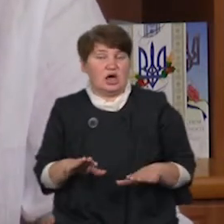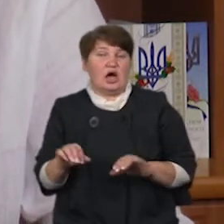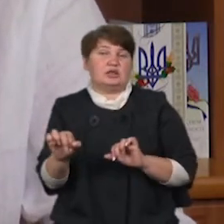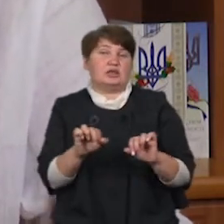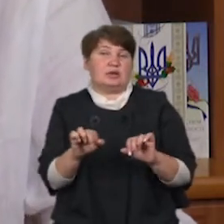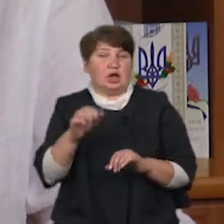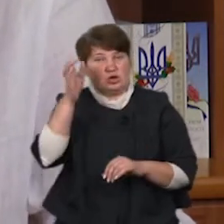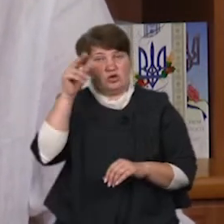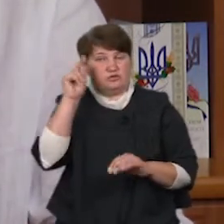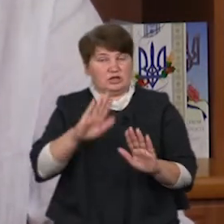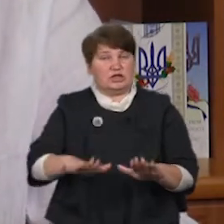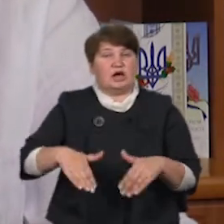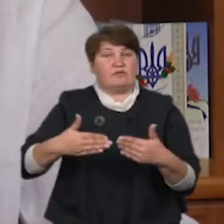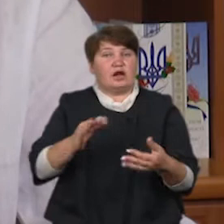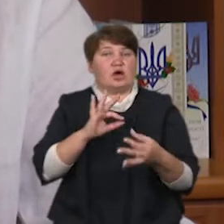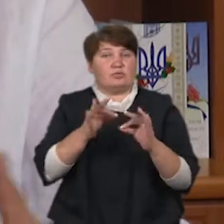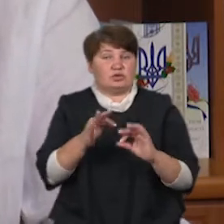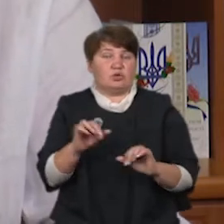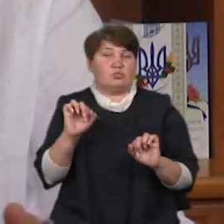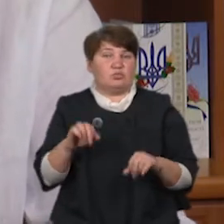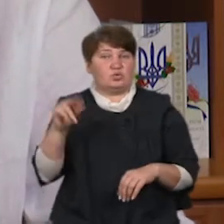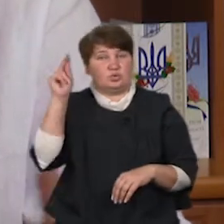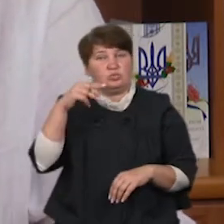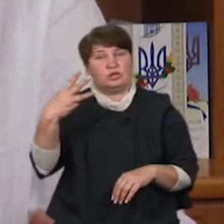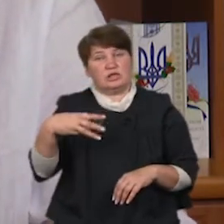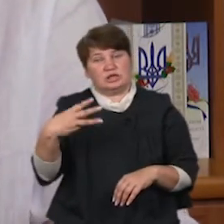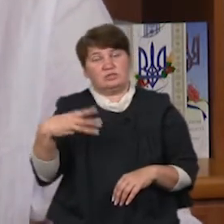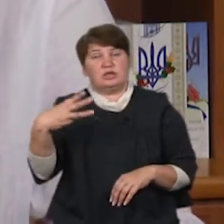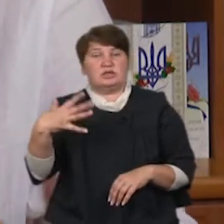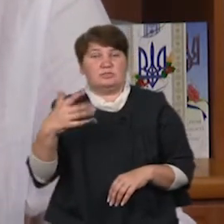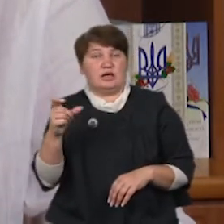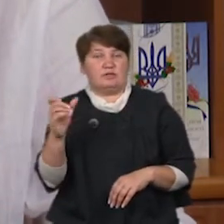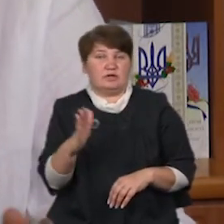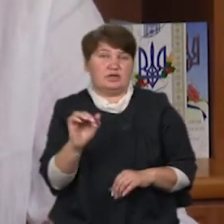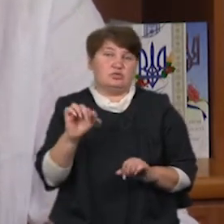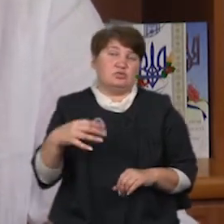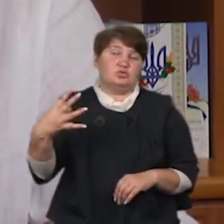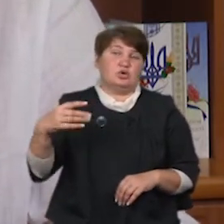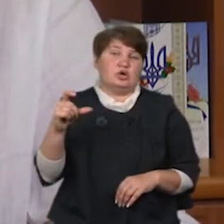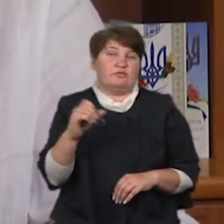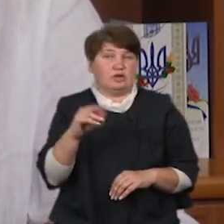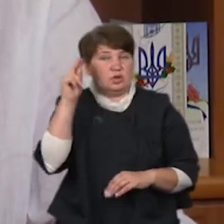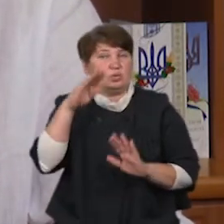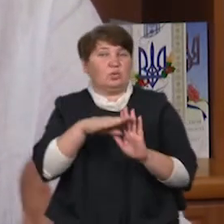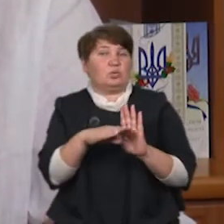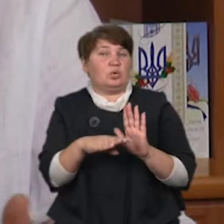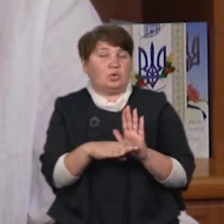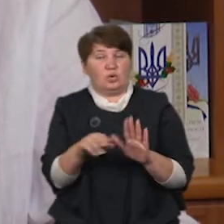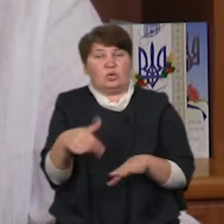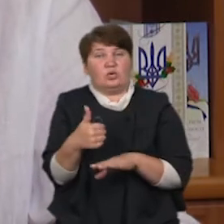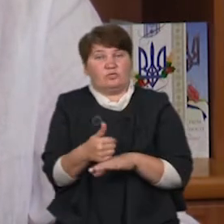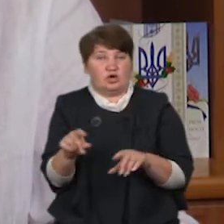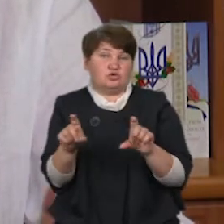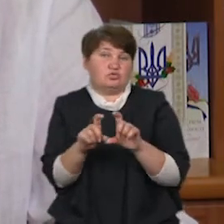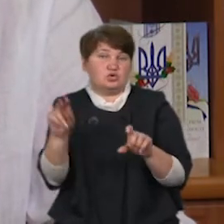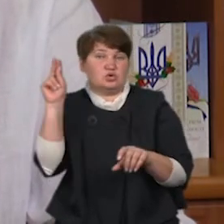зробити. Тобто уроки можуть бути і по 35 хвилин, і по 30 хвилин, і по 40 хвилин. Головне, щоб освітній заклад справлявся